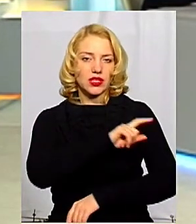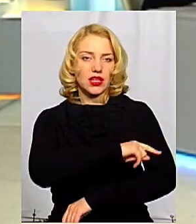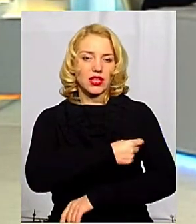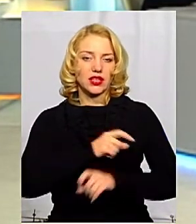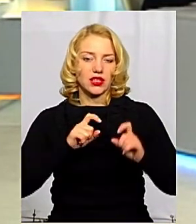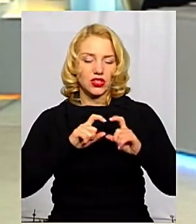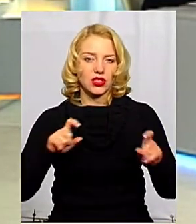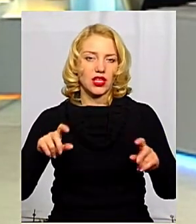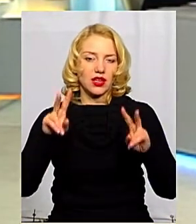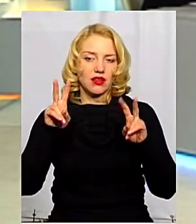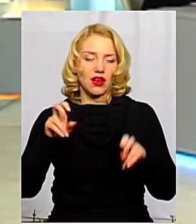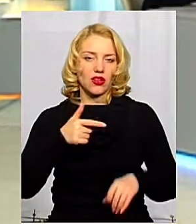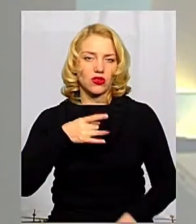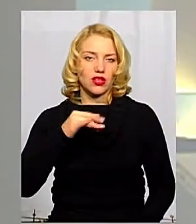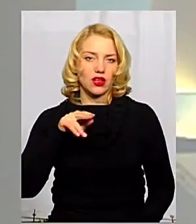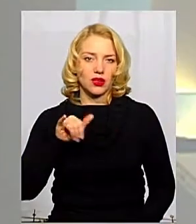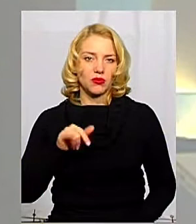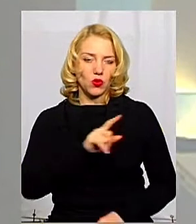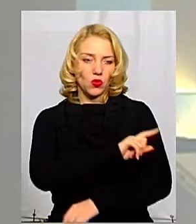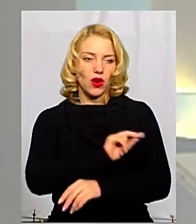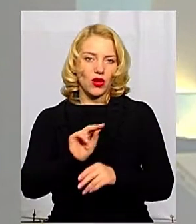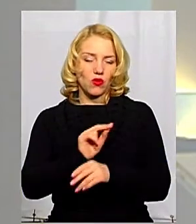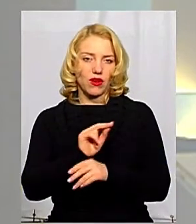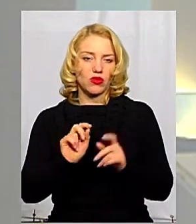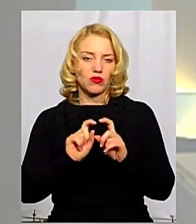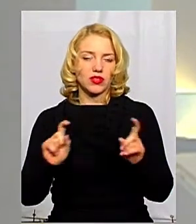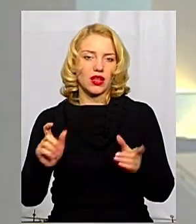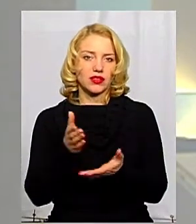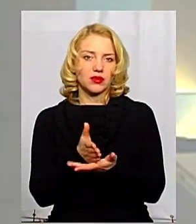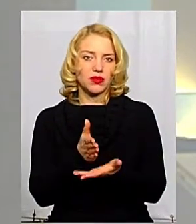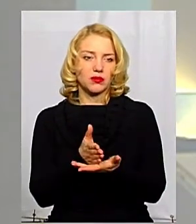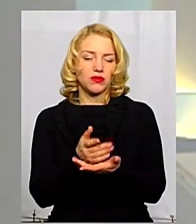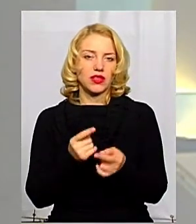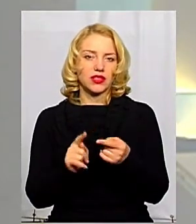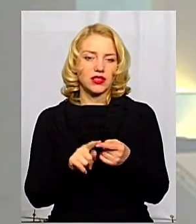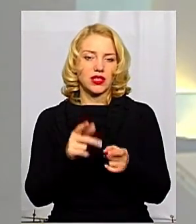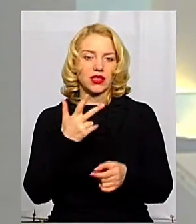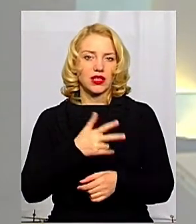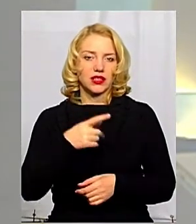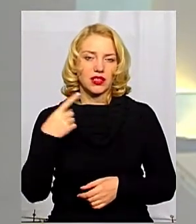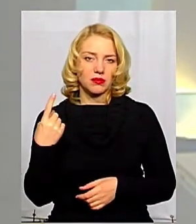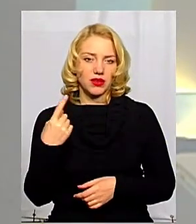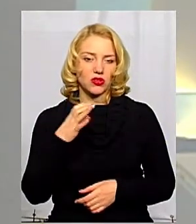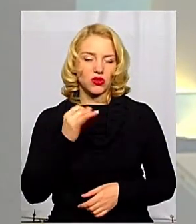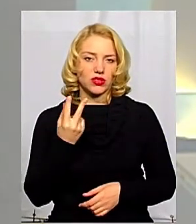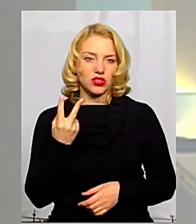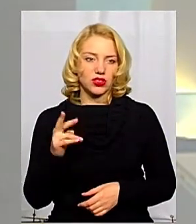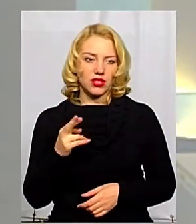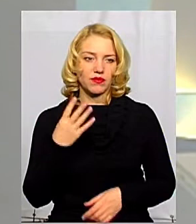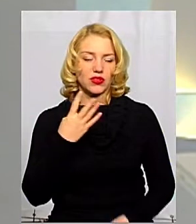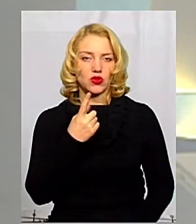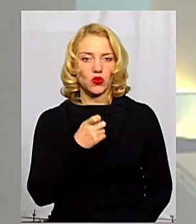діагнозом грип у лікувальному закладі перебуває, це 31 січня,